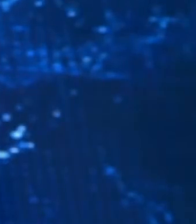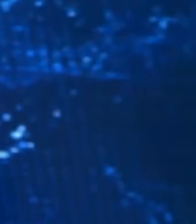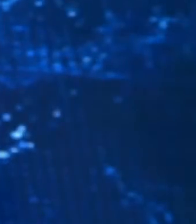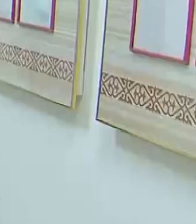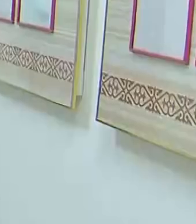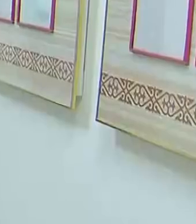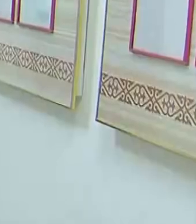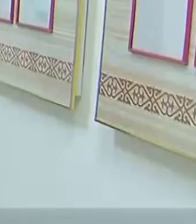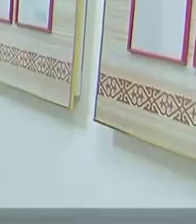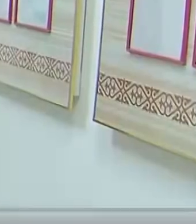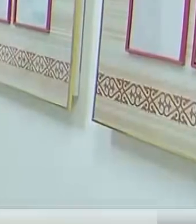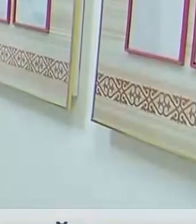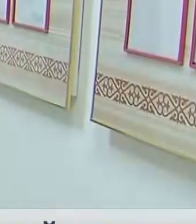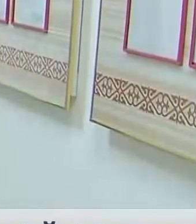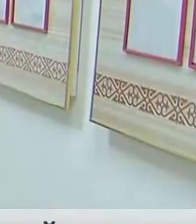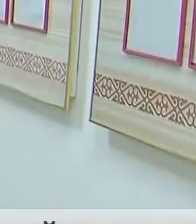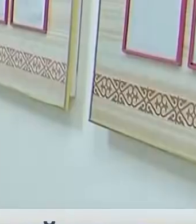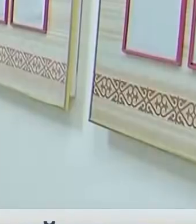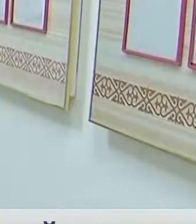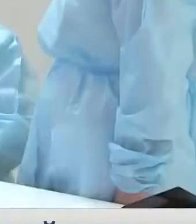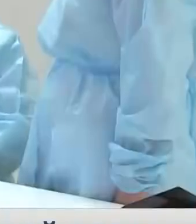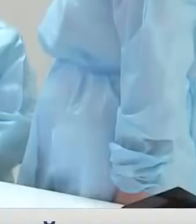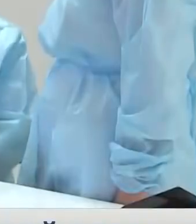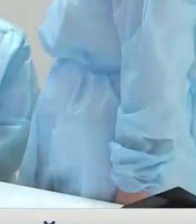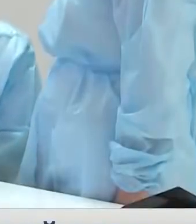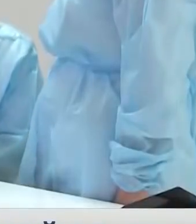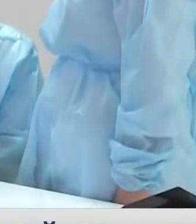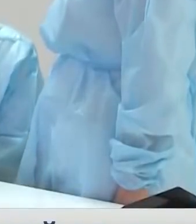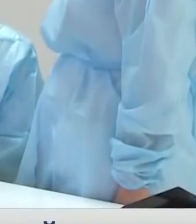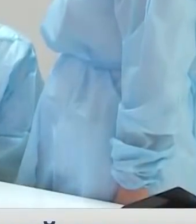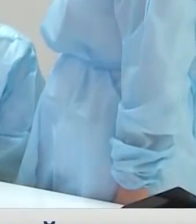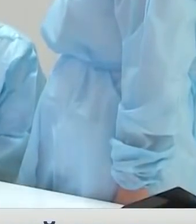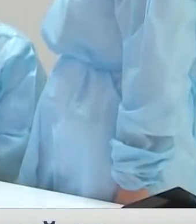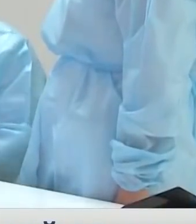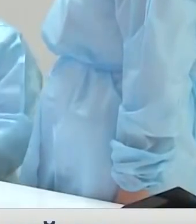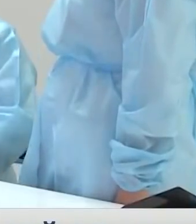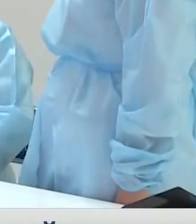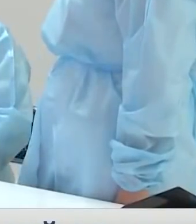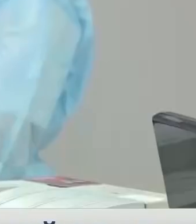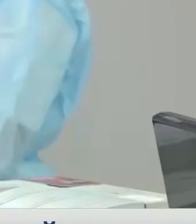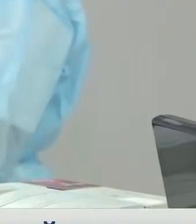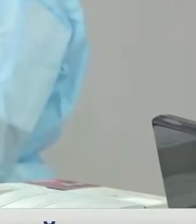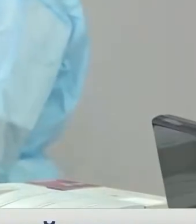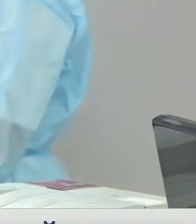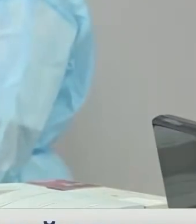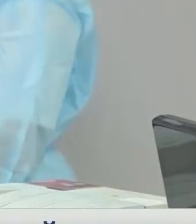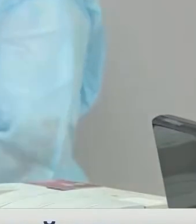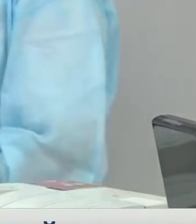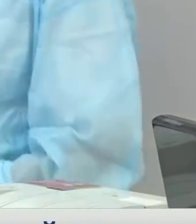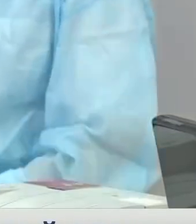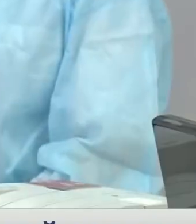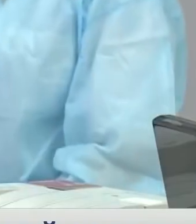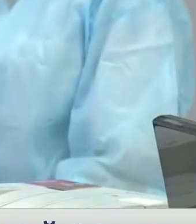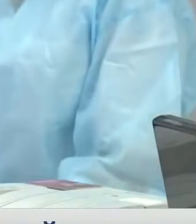республика может вновь войти в зону повышенного риска. В стране за сутки выявили почти полторы тысячи новых инфицированных.